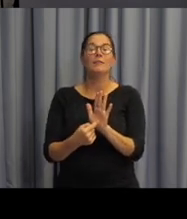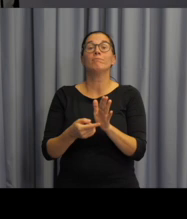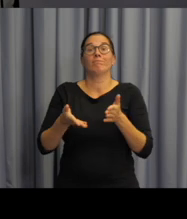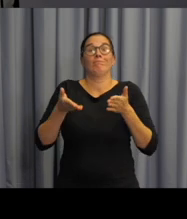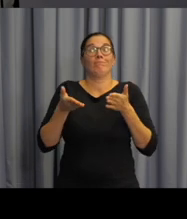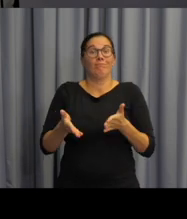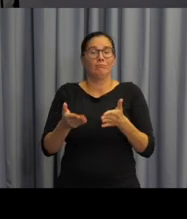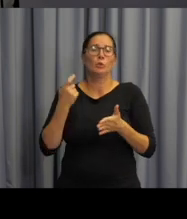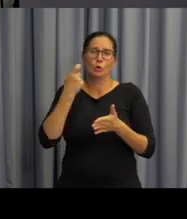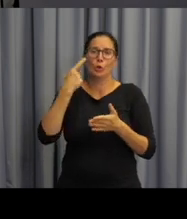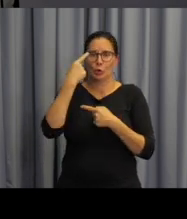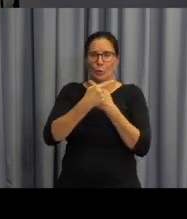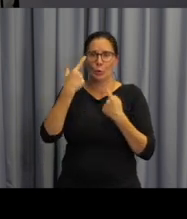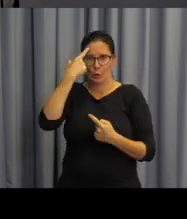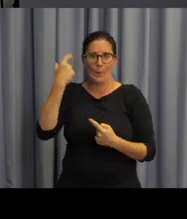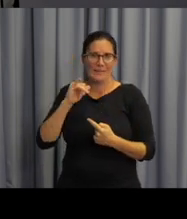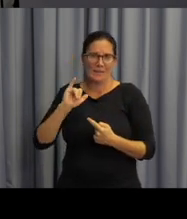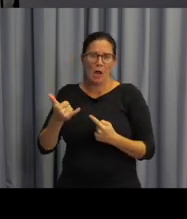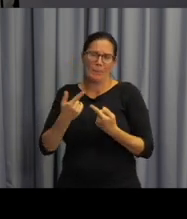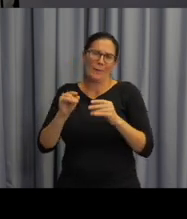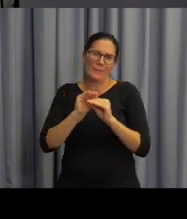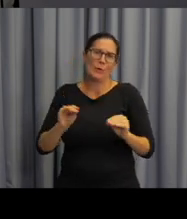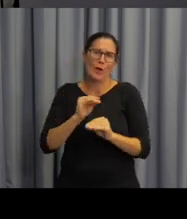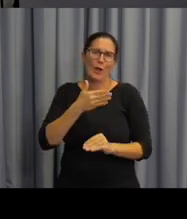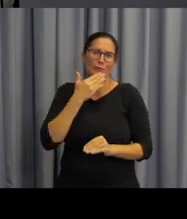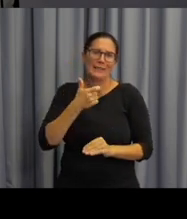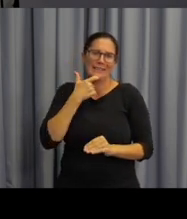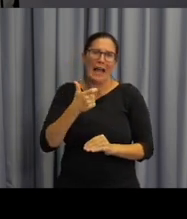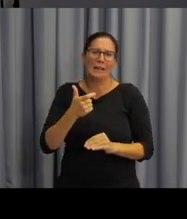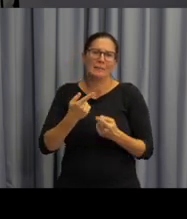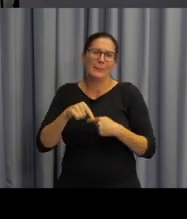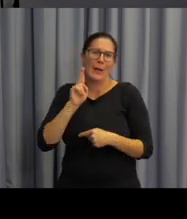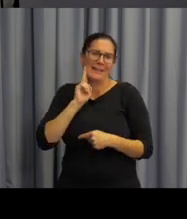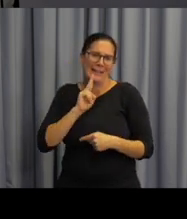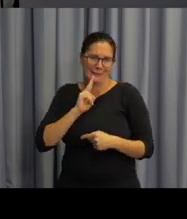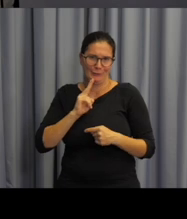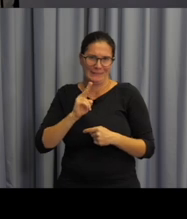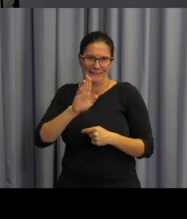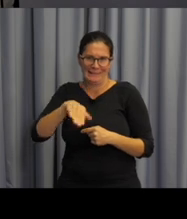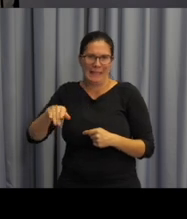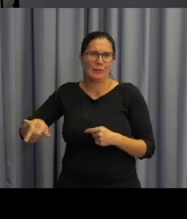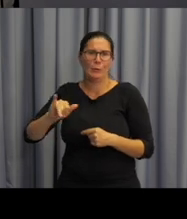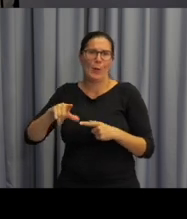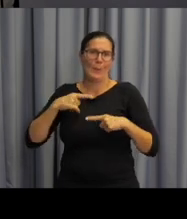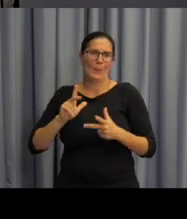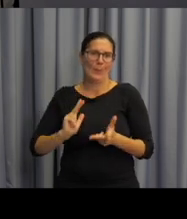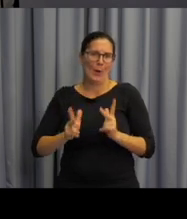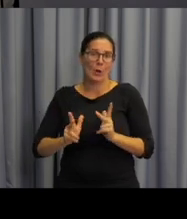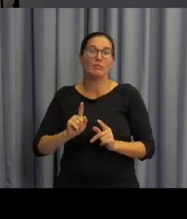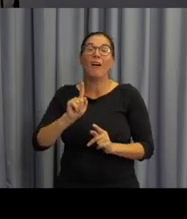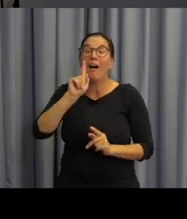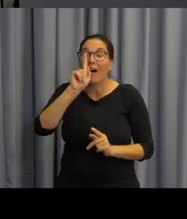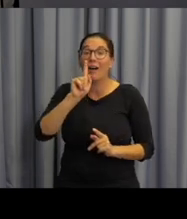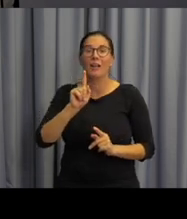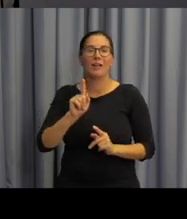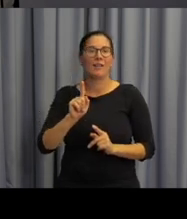sice zabývá sociokulturními kompetencemi ve výjuce češtiny u neslyšících žáků uživatelů českého znakového jazyka,